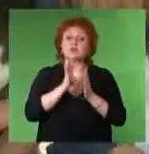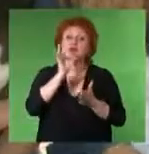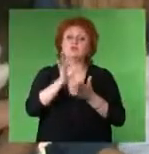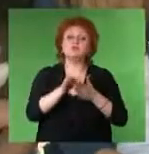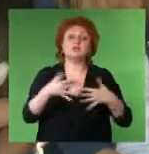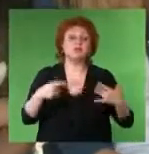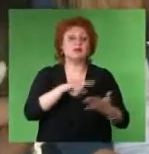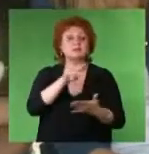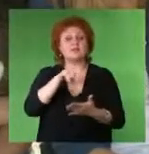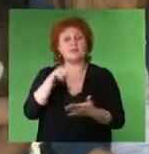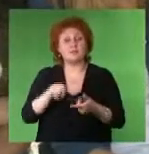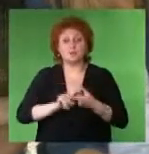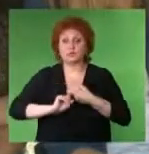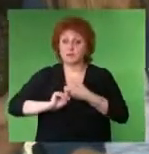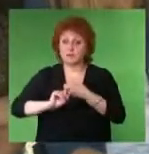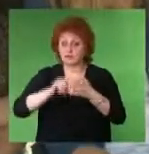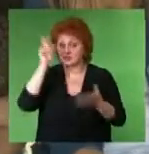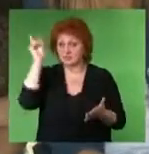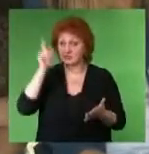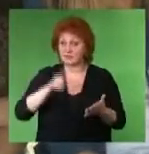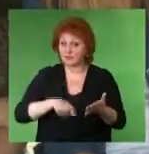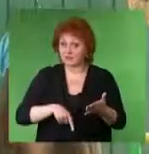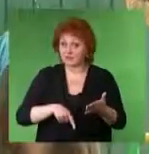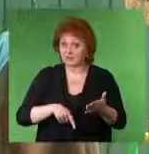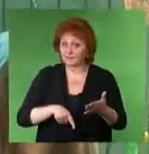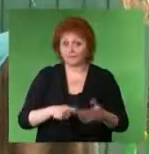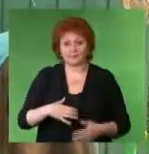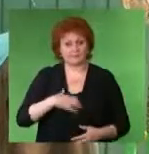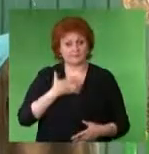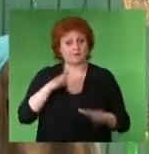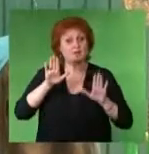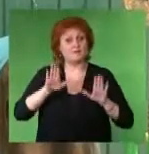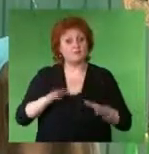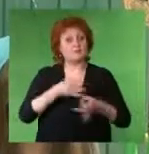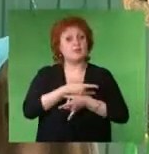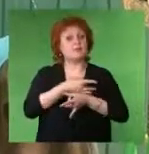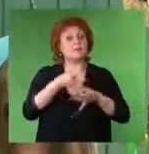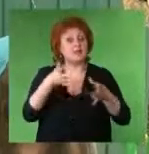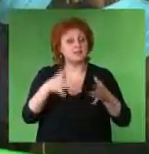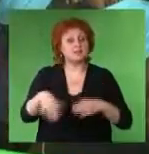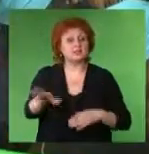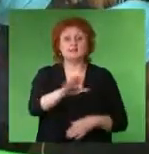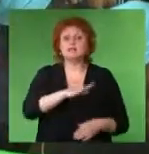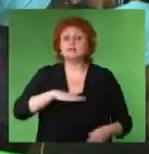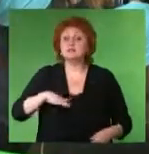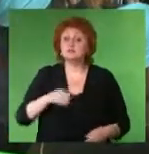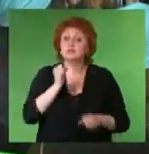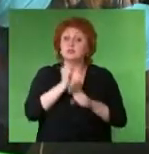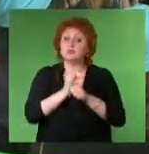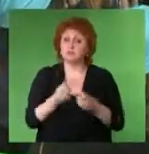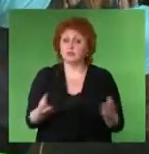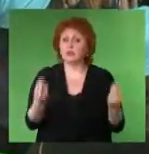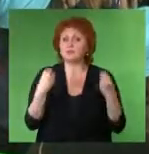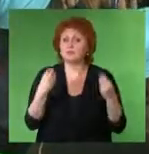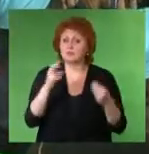молитвы и отвечать на вопросы детей, связанные с православной верой На особо чтимые в православии праздники на территории лагеря